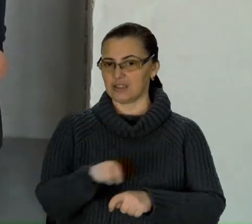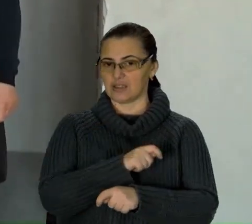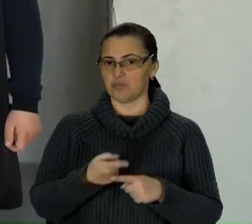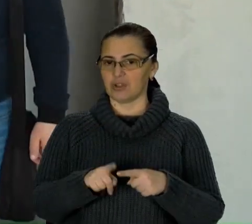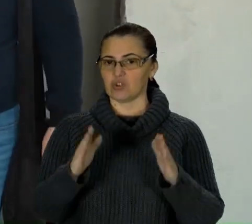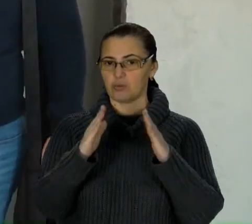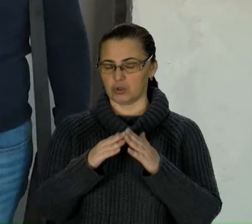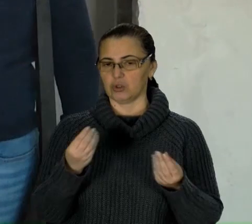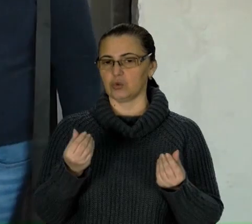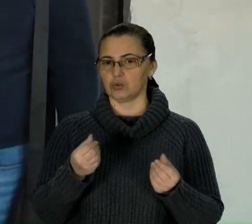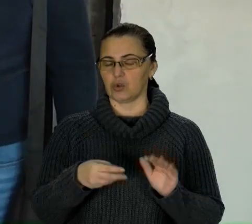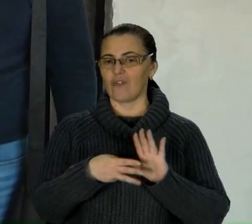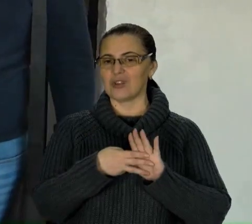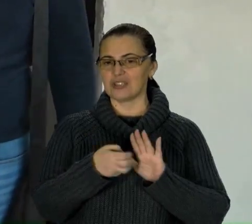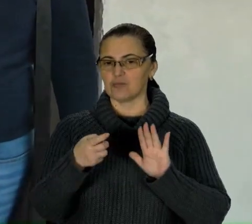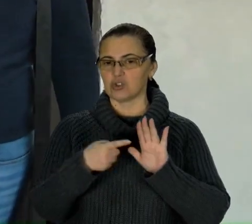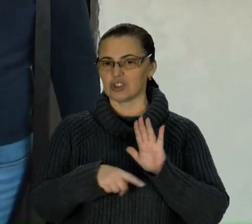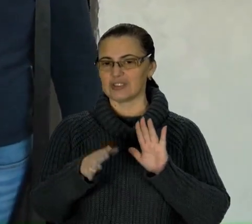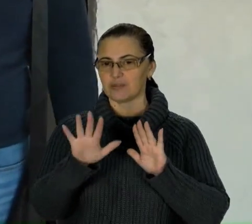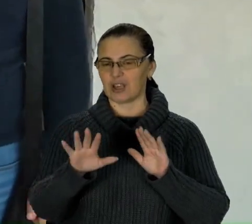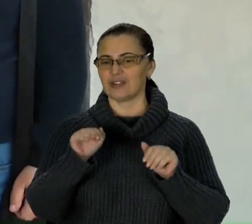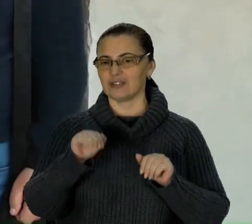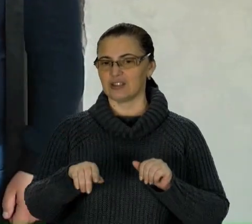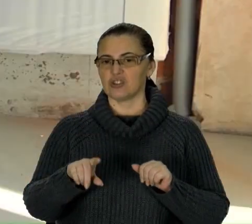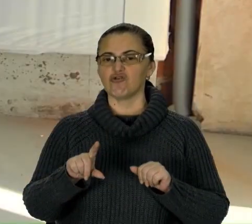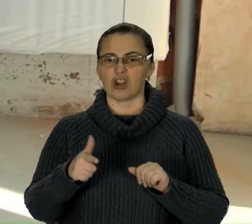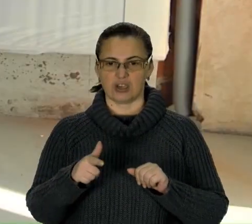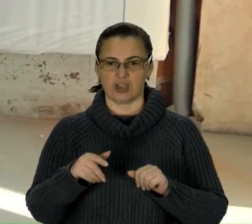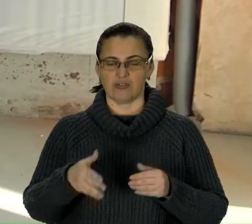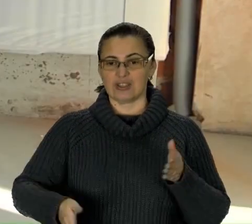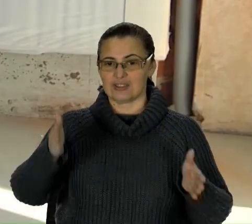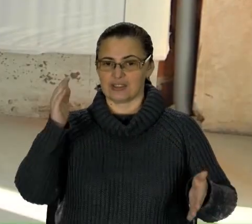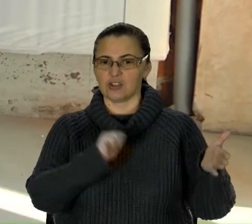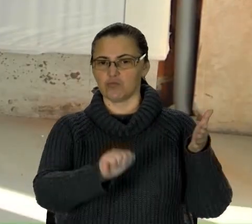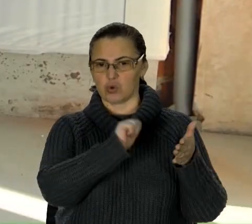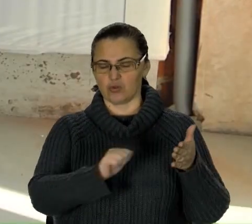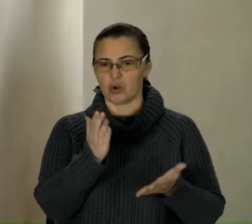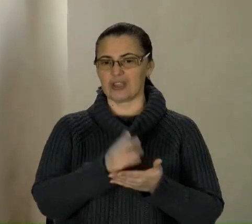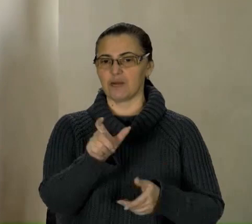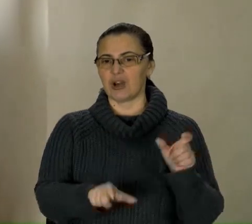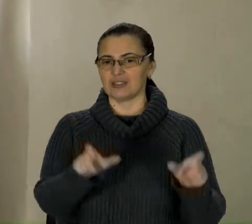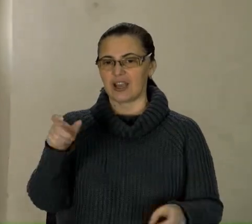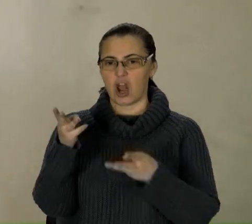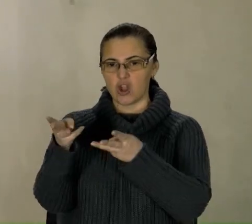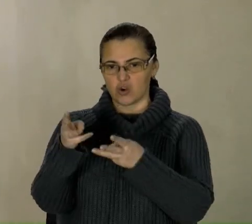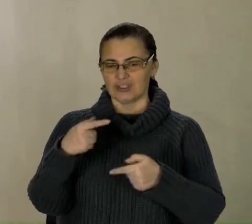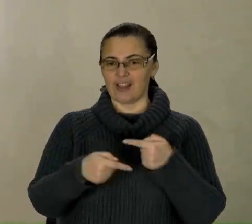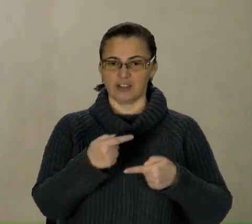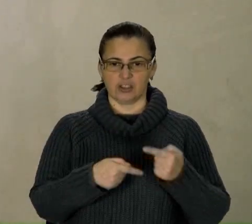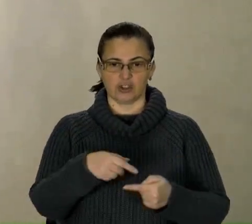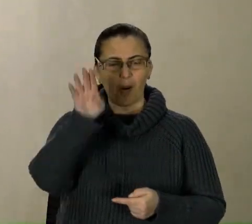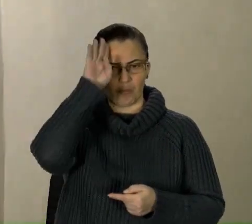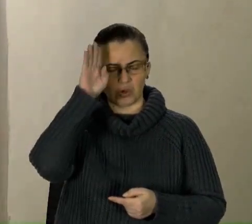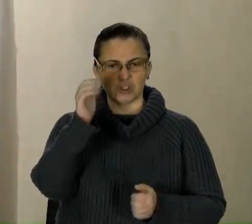будинку вартують 865 тисяч гривень. Стіни поштукатурені, є батареї, котел та лічильники. Роман щомісяця